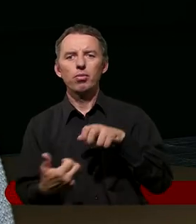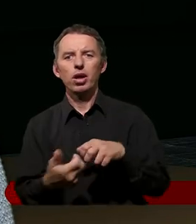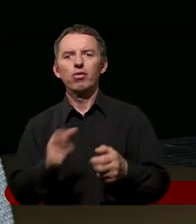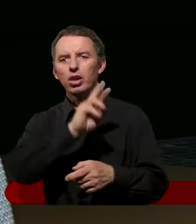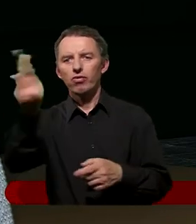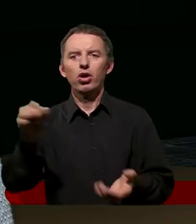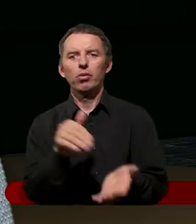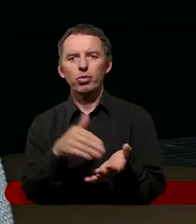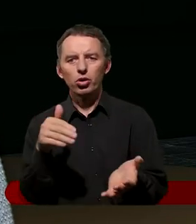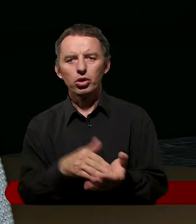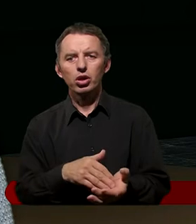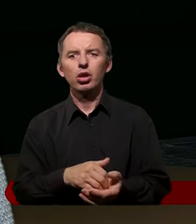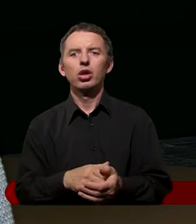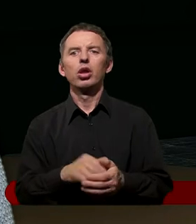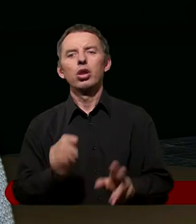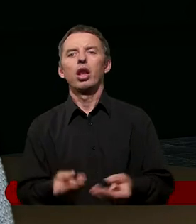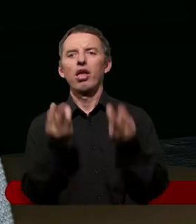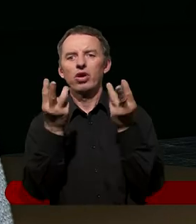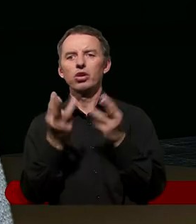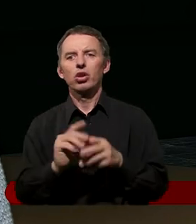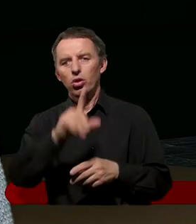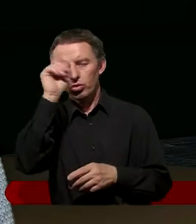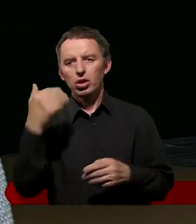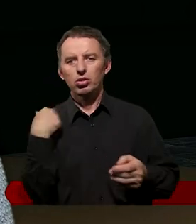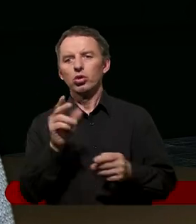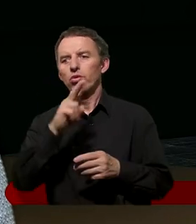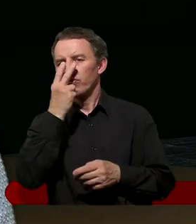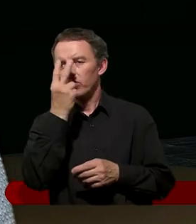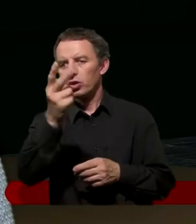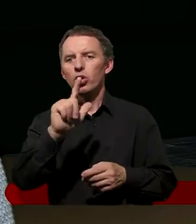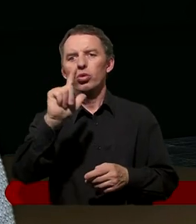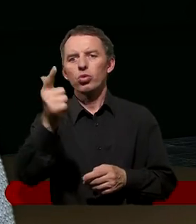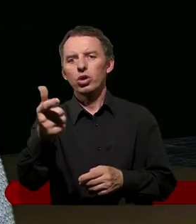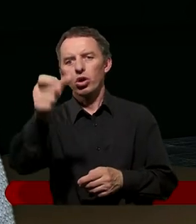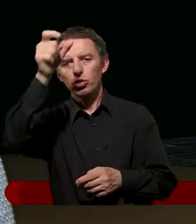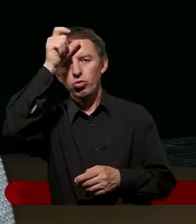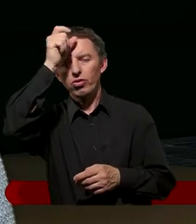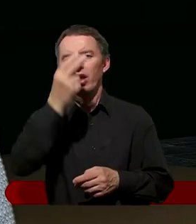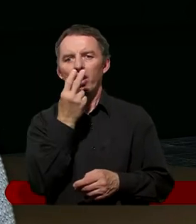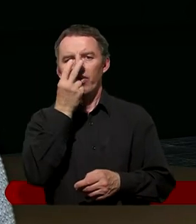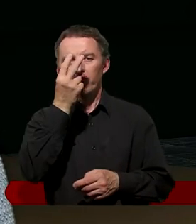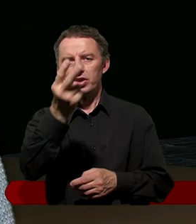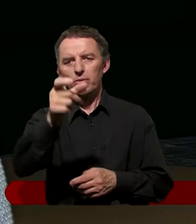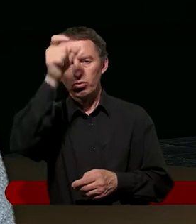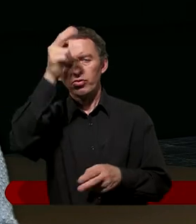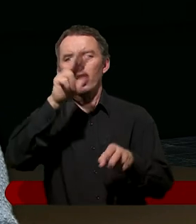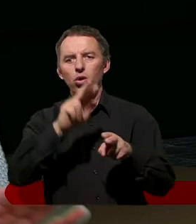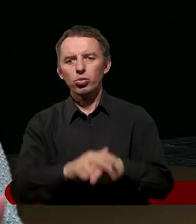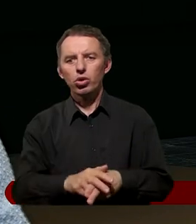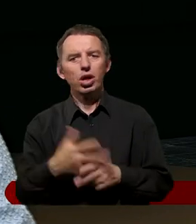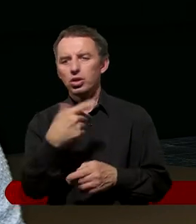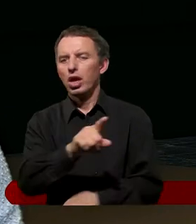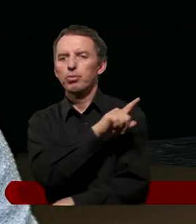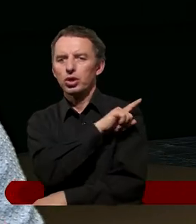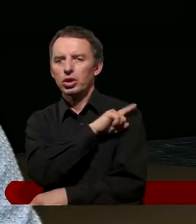to wtedy, jeżeli te zasady stają się dla nas ważniejsze niż miłość do drugiego człowieka. Więc jeżeli widzimy drugiego człowieka, który nie